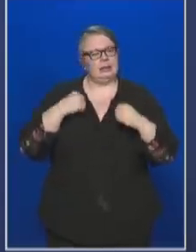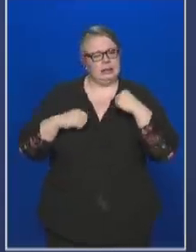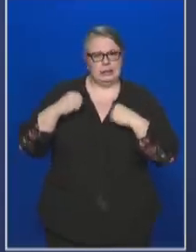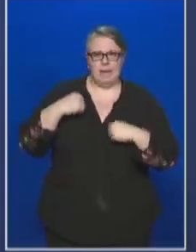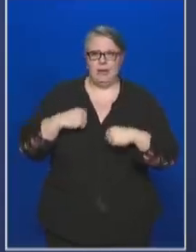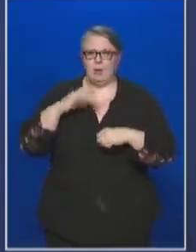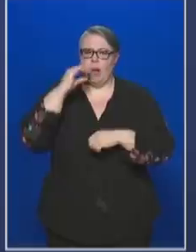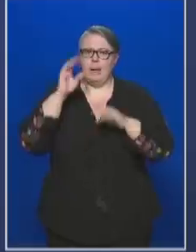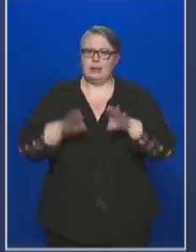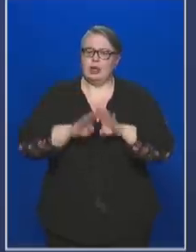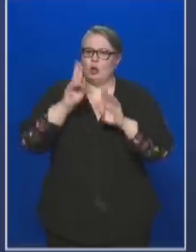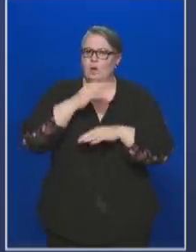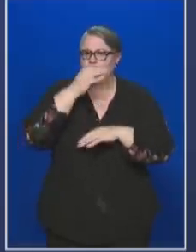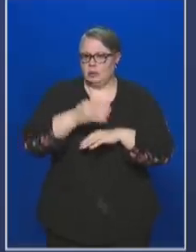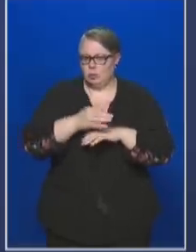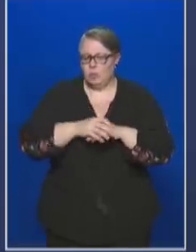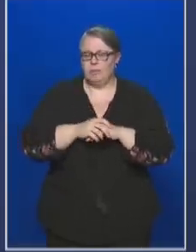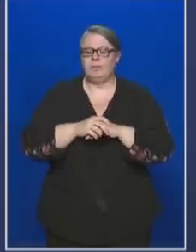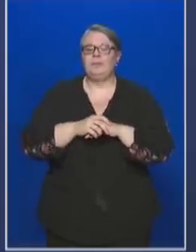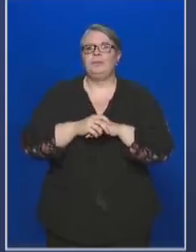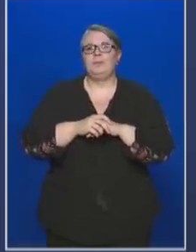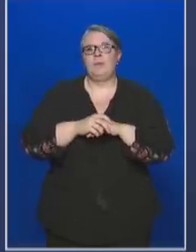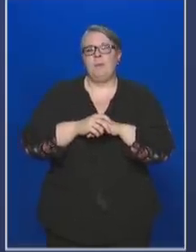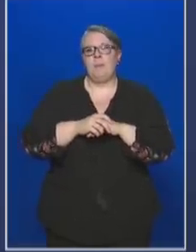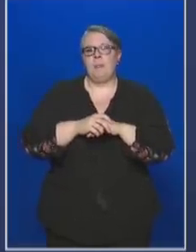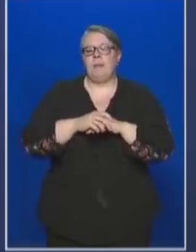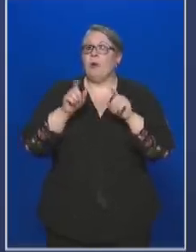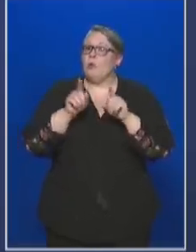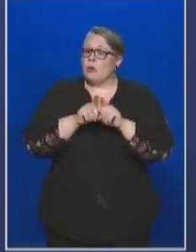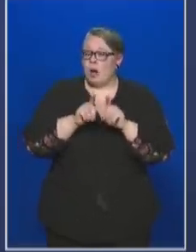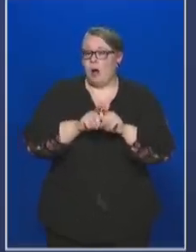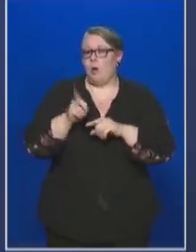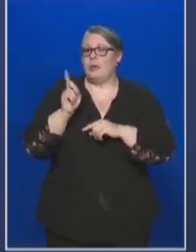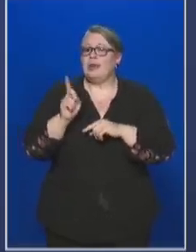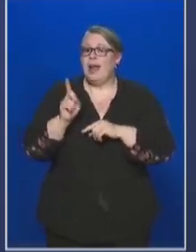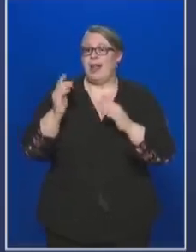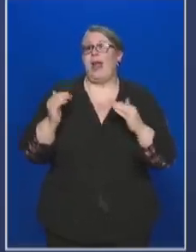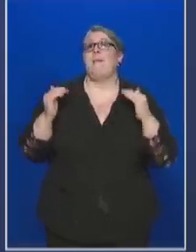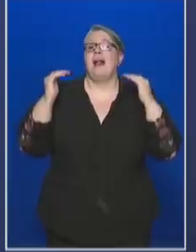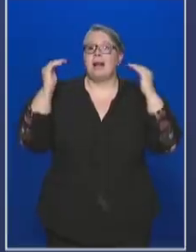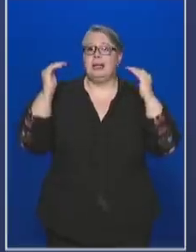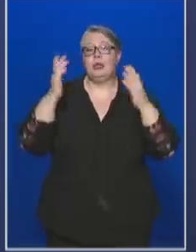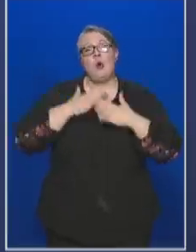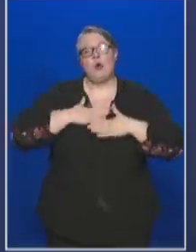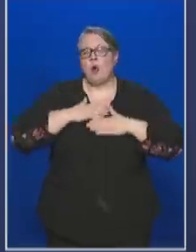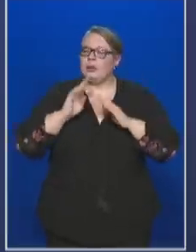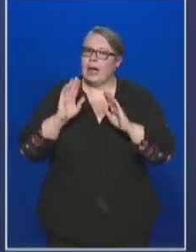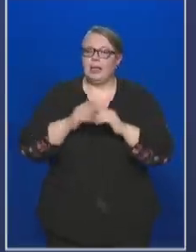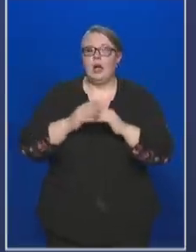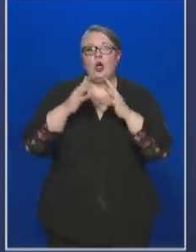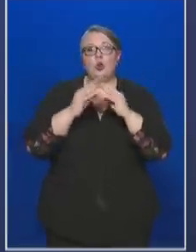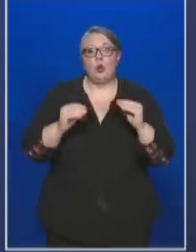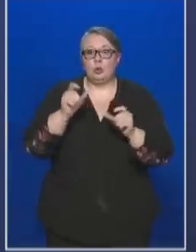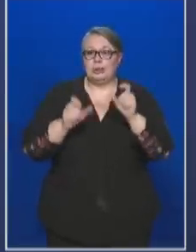embertársainkról van szó. Ugyanakkor emelkedik örvendetes módon a